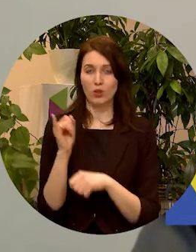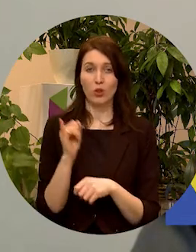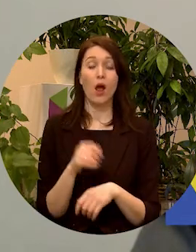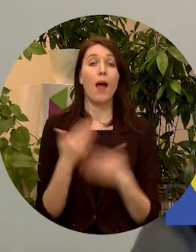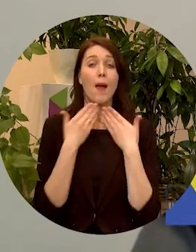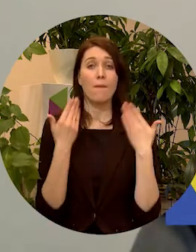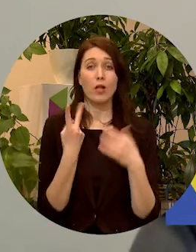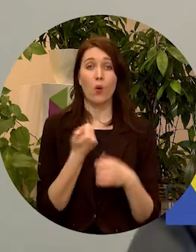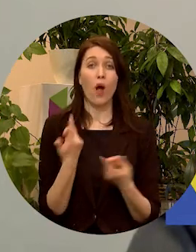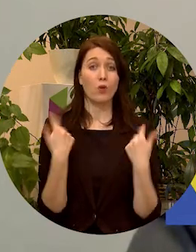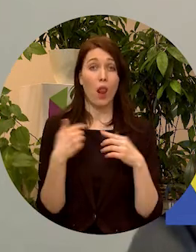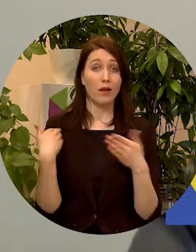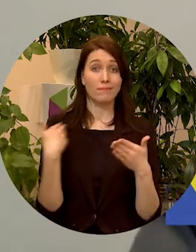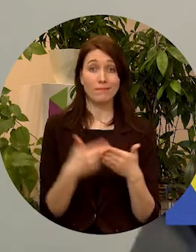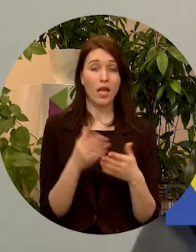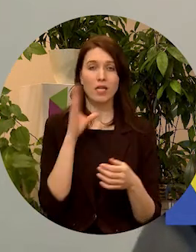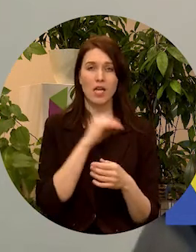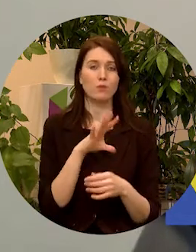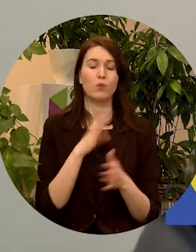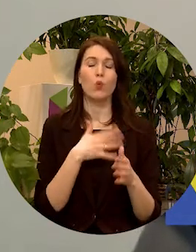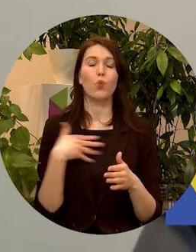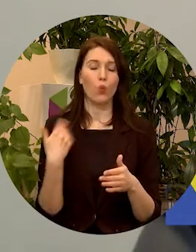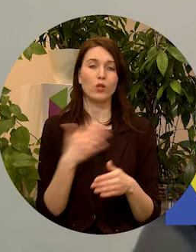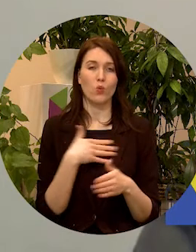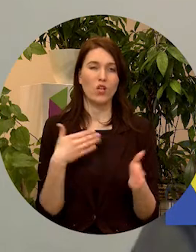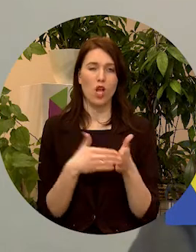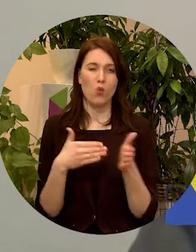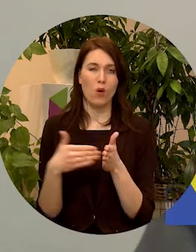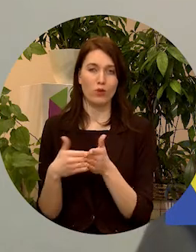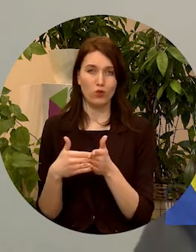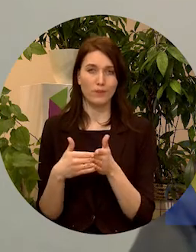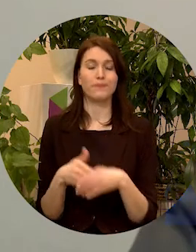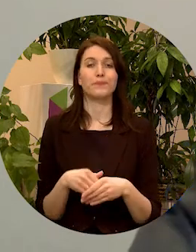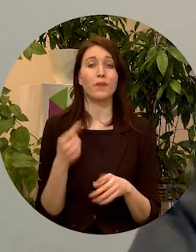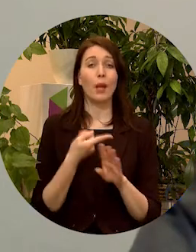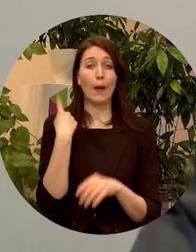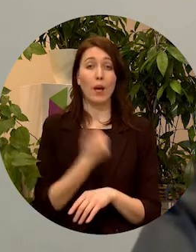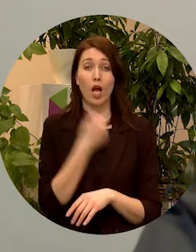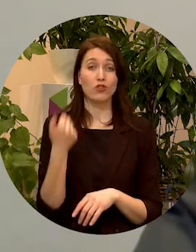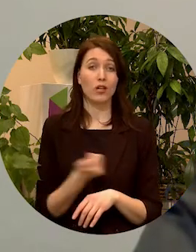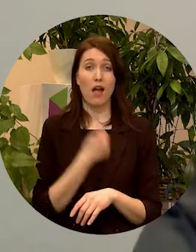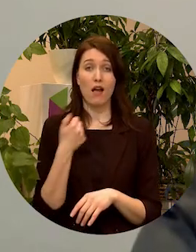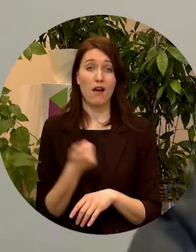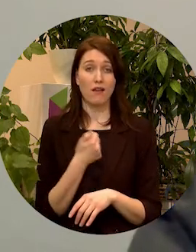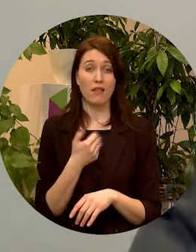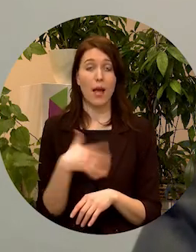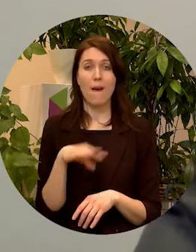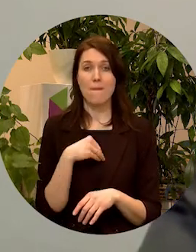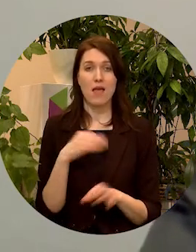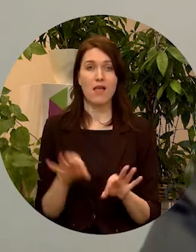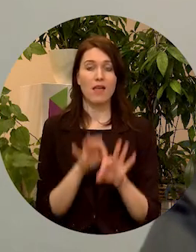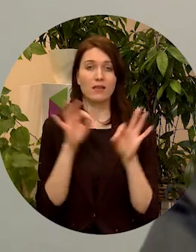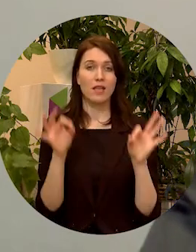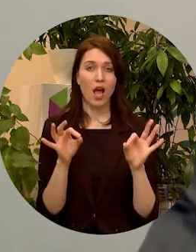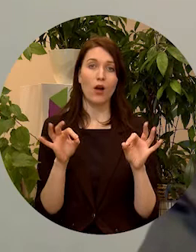pēdējos divus gadus šīs iespējas ir bijušas tiešām ļoti ierobežotas. Pagājušajā gadā mēs aizsākām